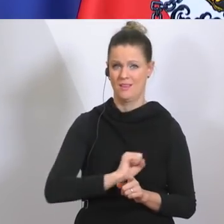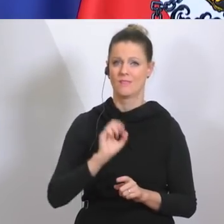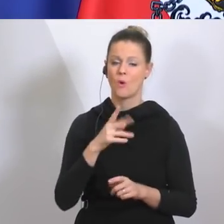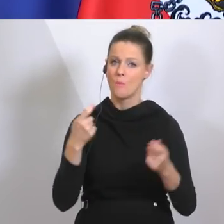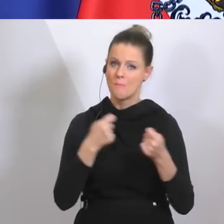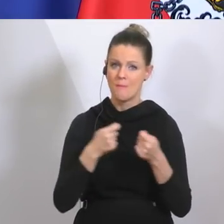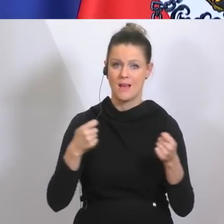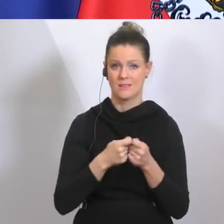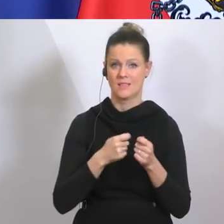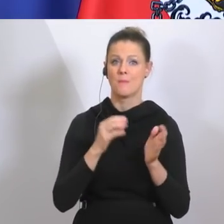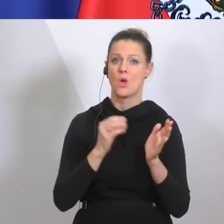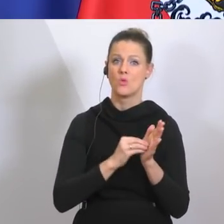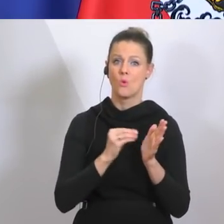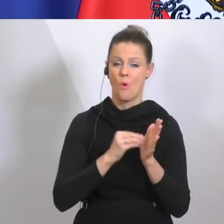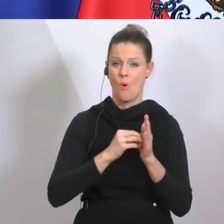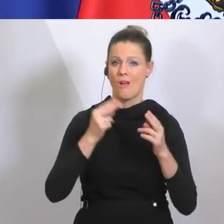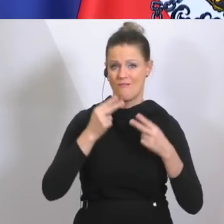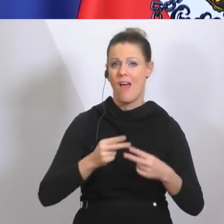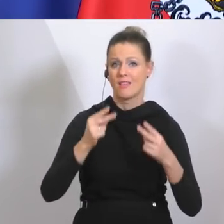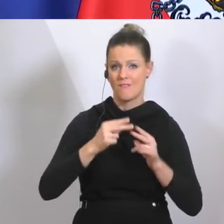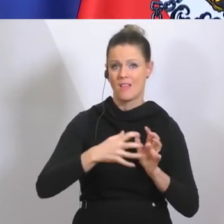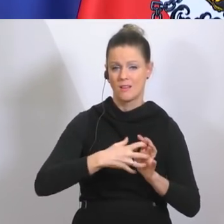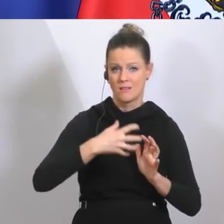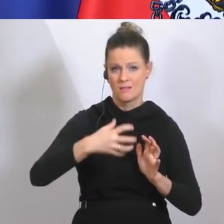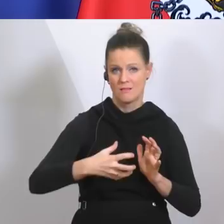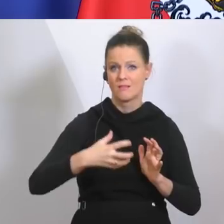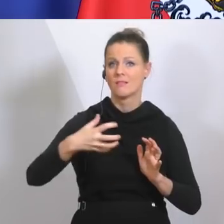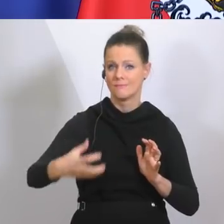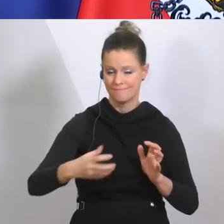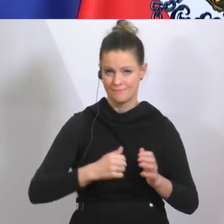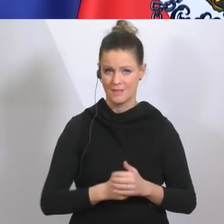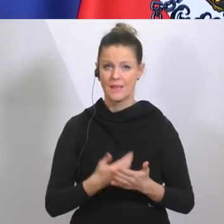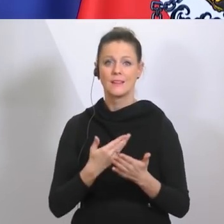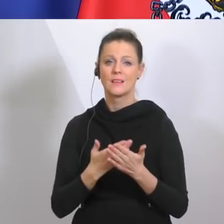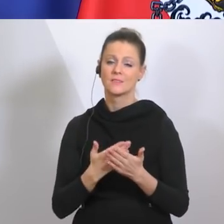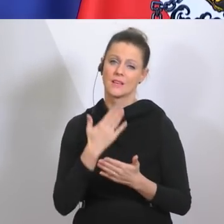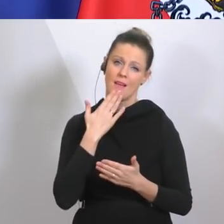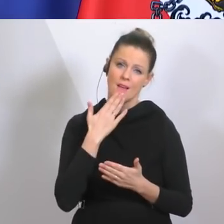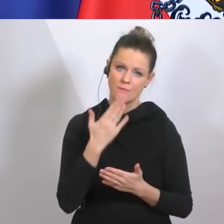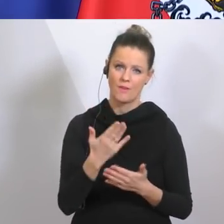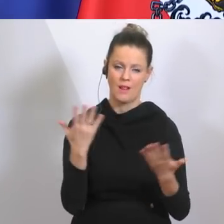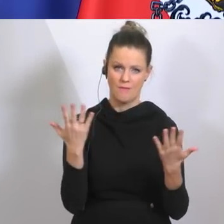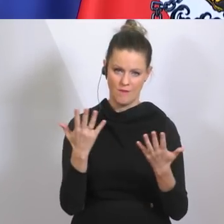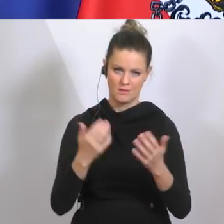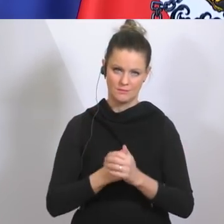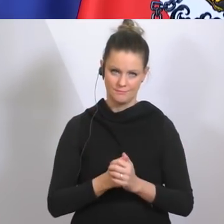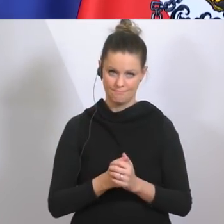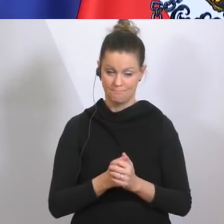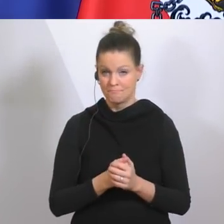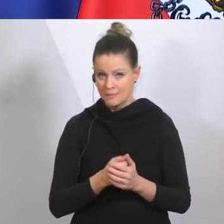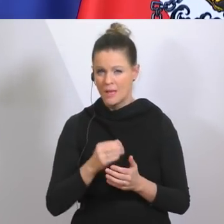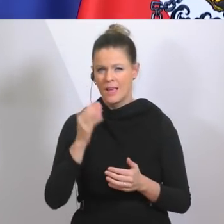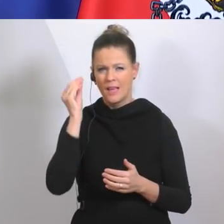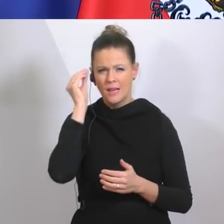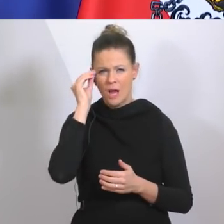Und deshalb, und deshalb kann ich nur unter Anführungszeichen empfehlen, sich zu vergewärtigen. Ich denke, im OF